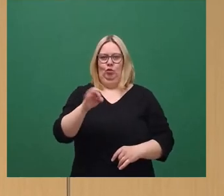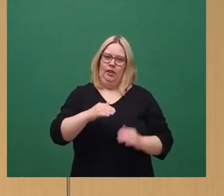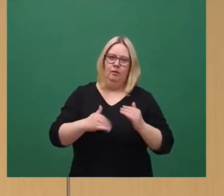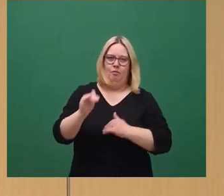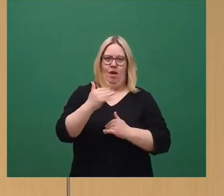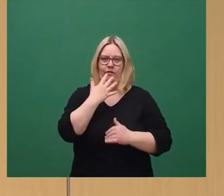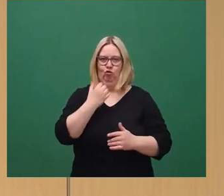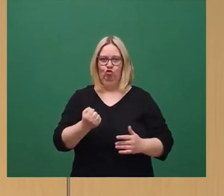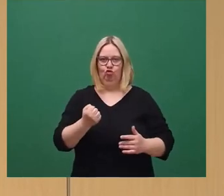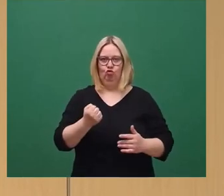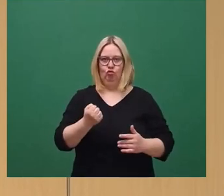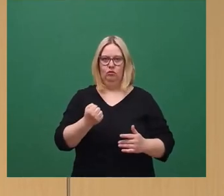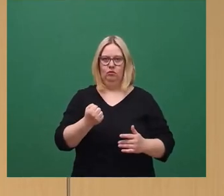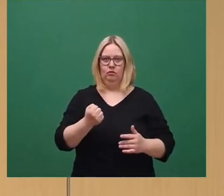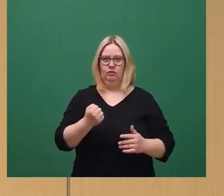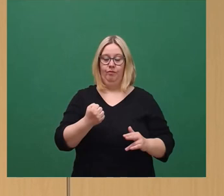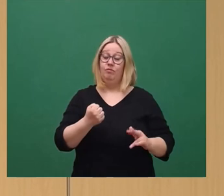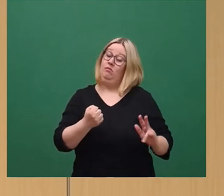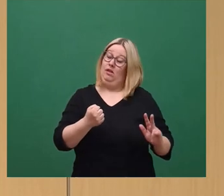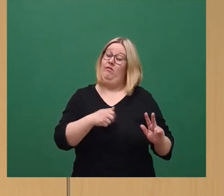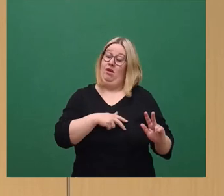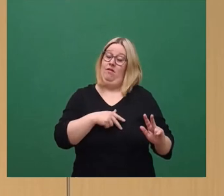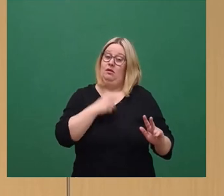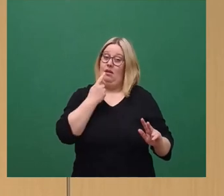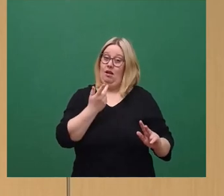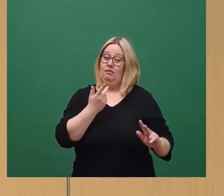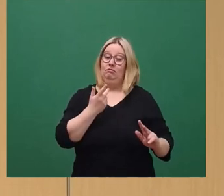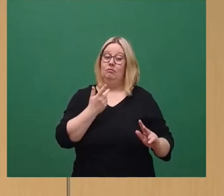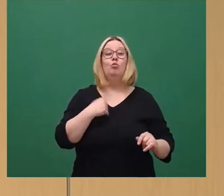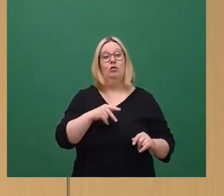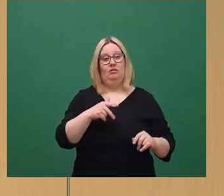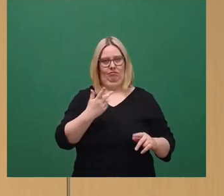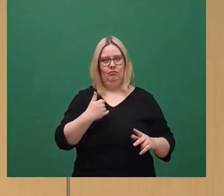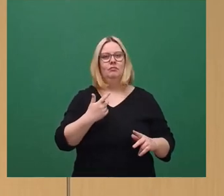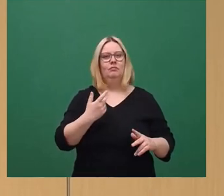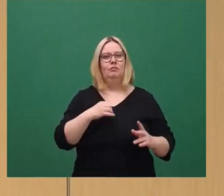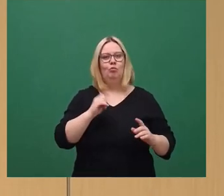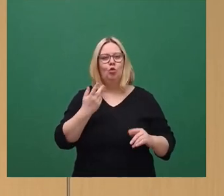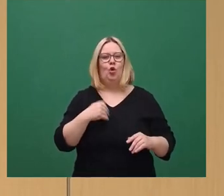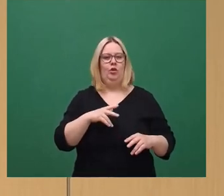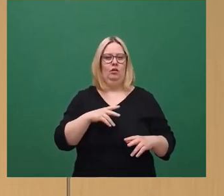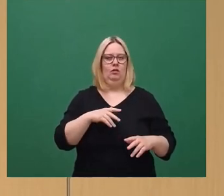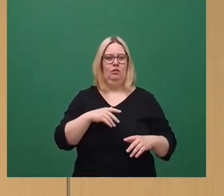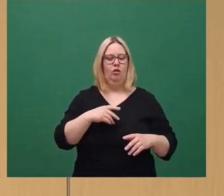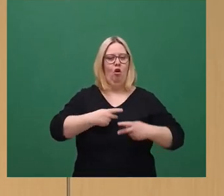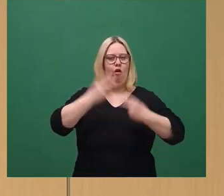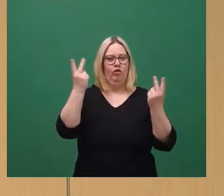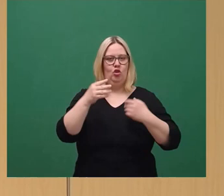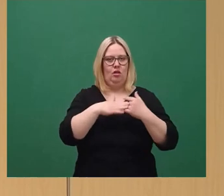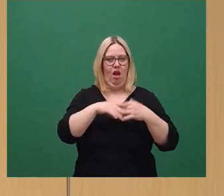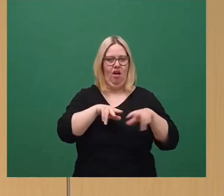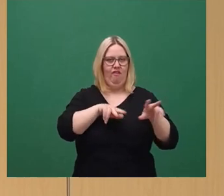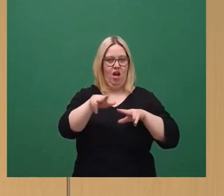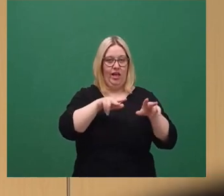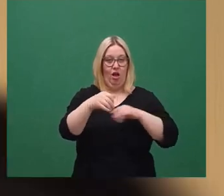Man kann es nämlich nicht oft genug betonen, ein starker und das heißt vor allem auch genutzter ÖPNV ist das Rückgrat der